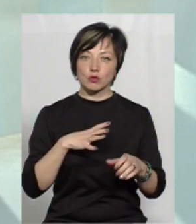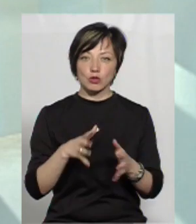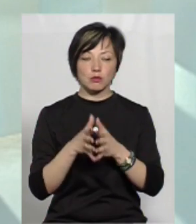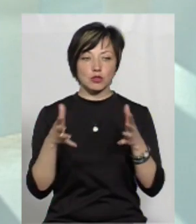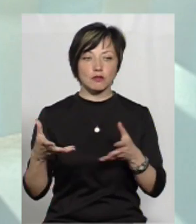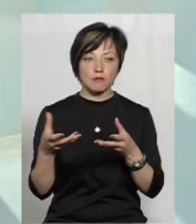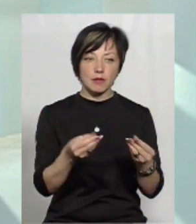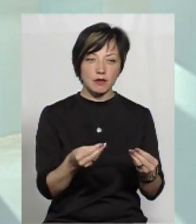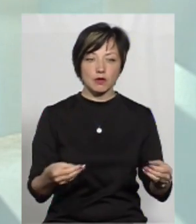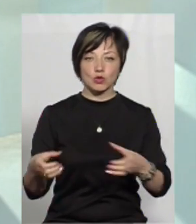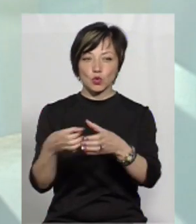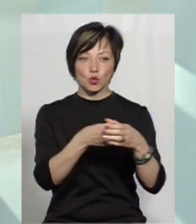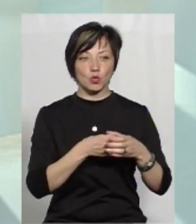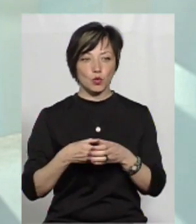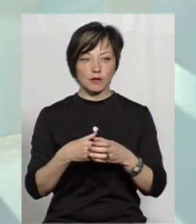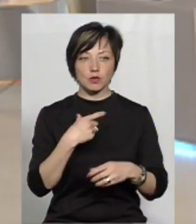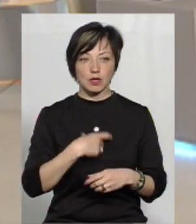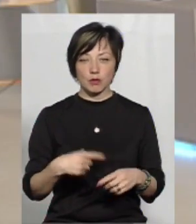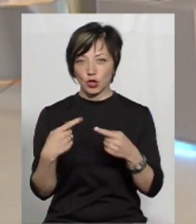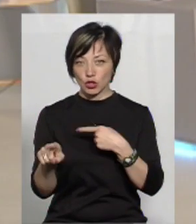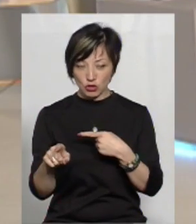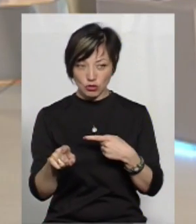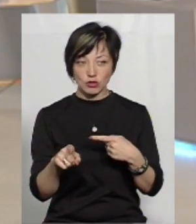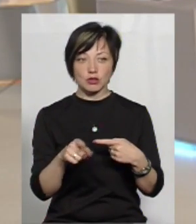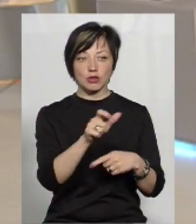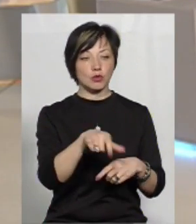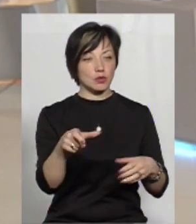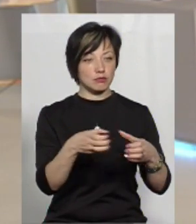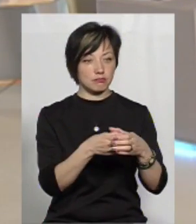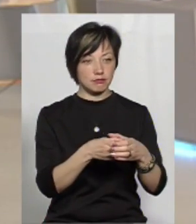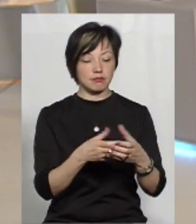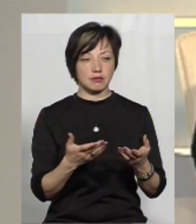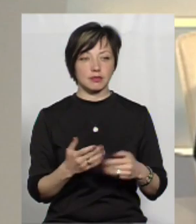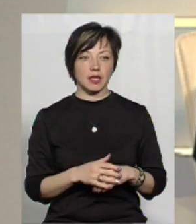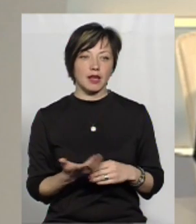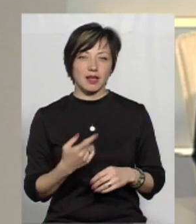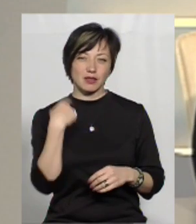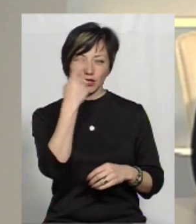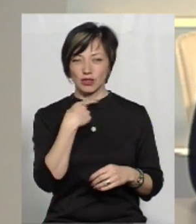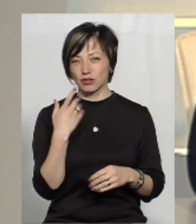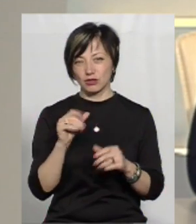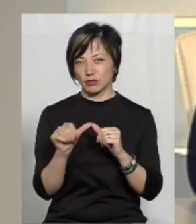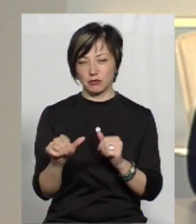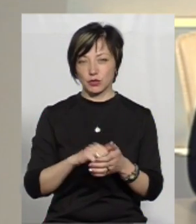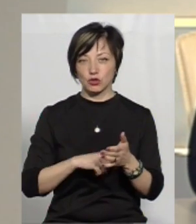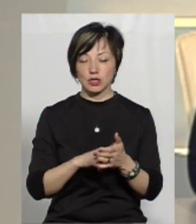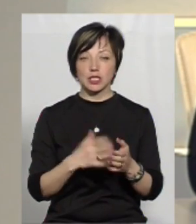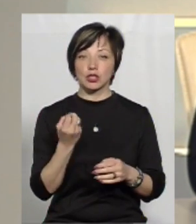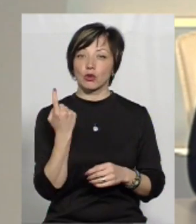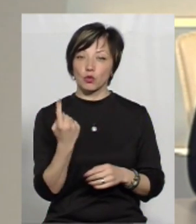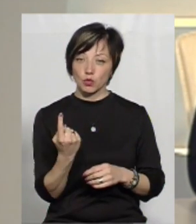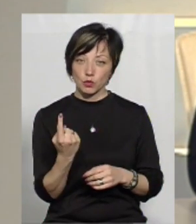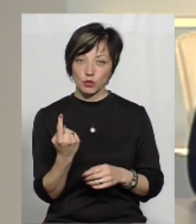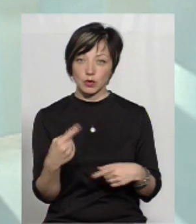бути більше впливу, і вона згуртує навколо себе інший колектив. Якийсь особистості сній особистості. Так, а вже ж. І ще